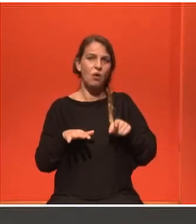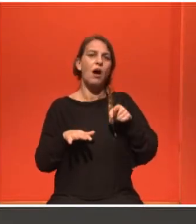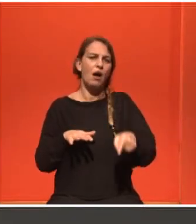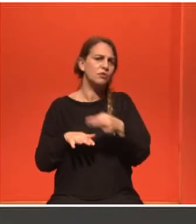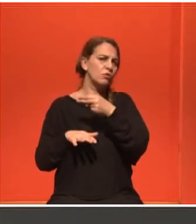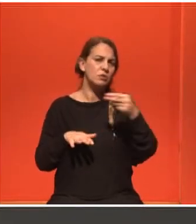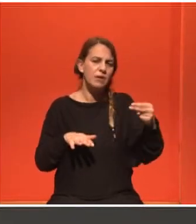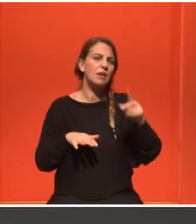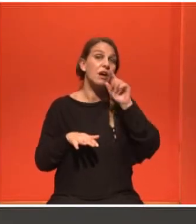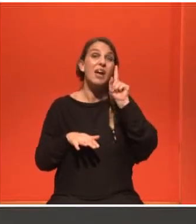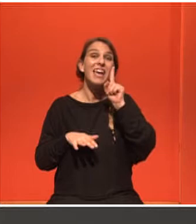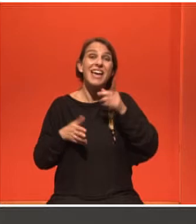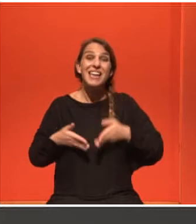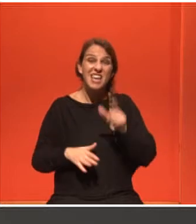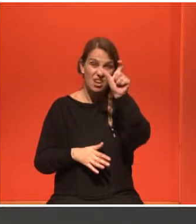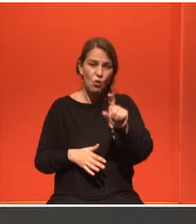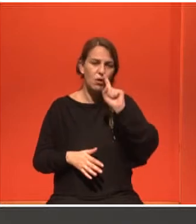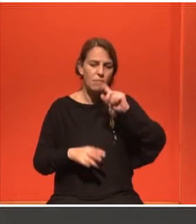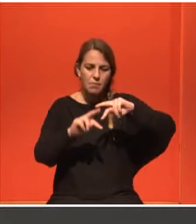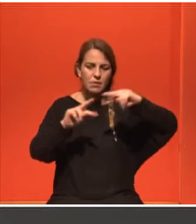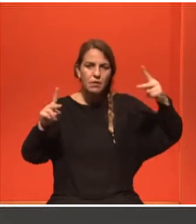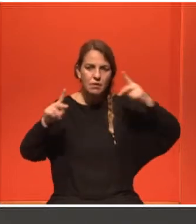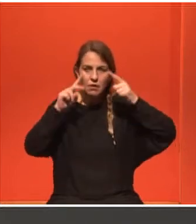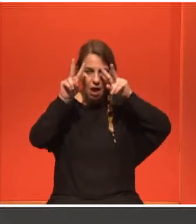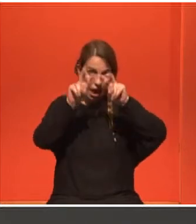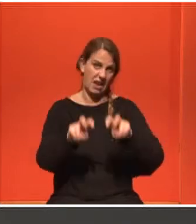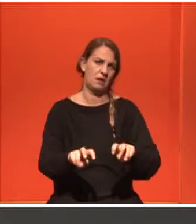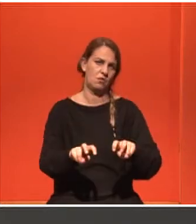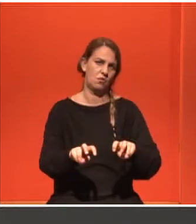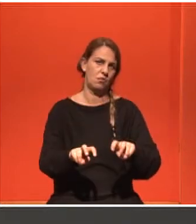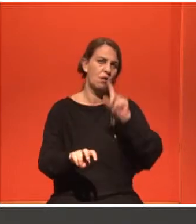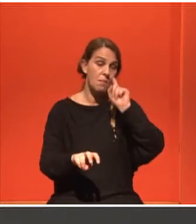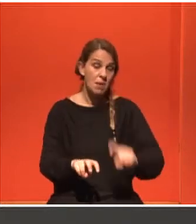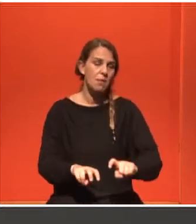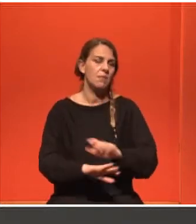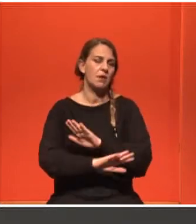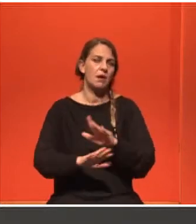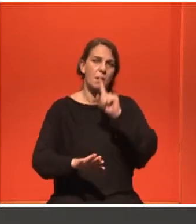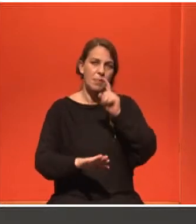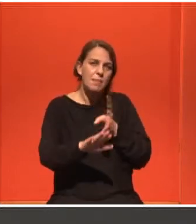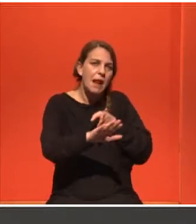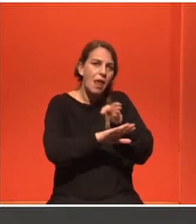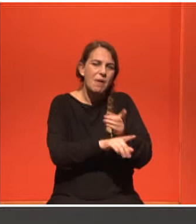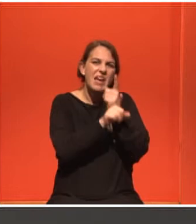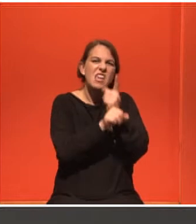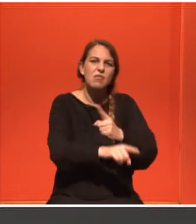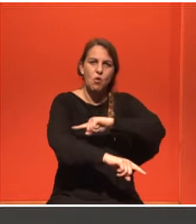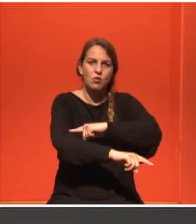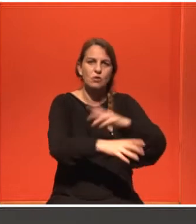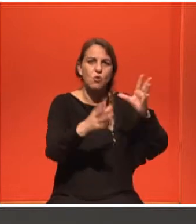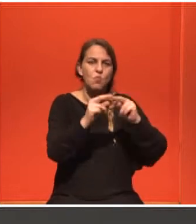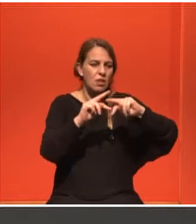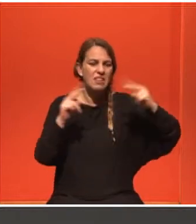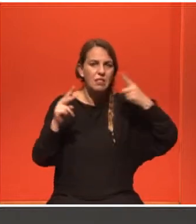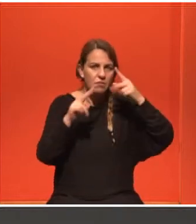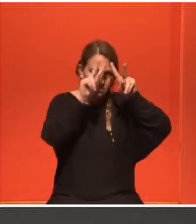γονιδιακό έλεγχο. Οπότε καλό θα είναι η κυρία αυτή να έρθει σε επαφή με έναν ιατρείο γενετικής συμβουλευτικής και